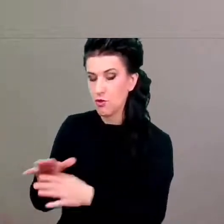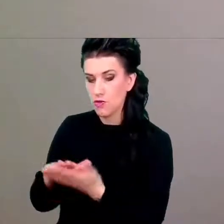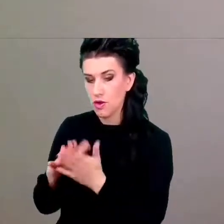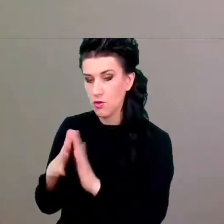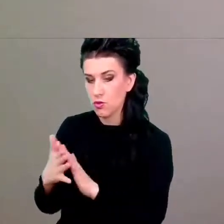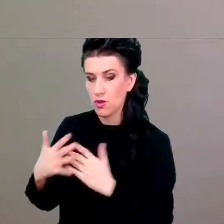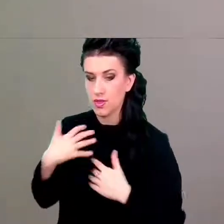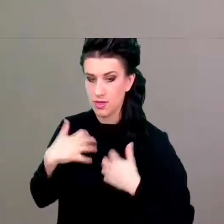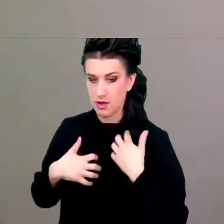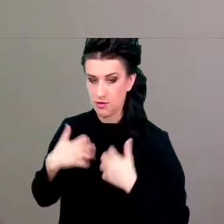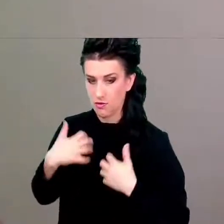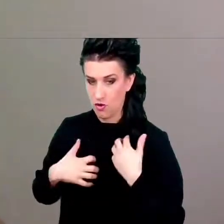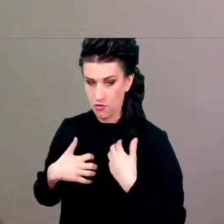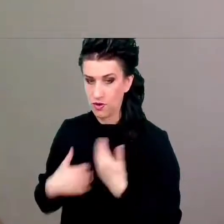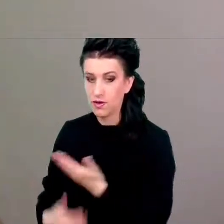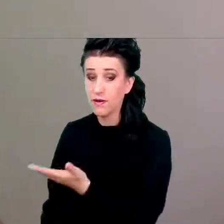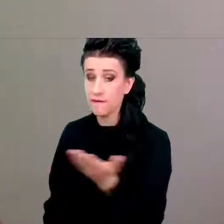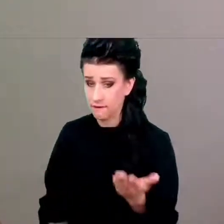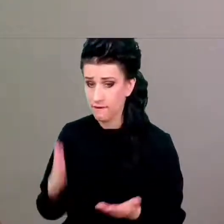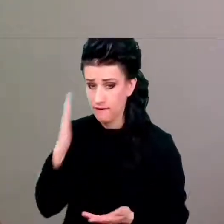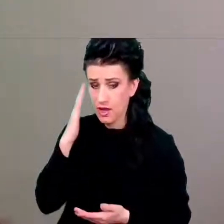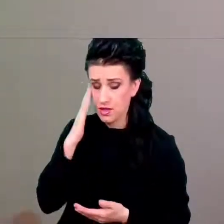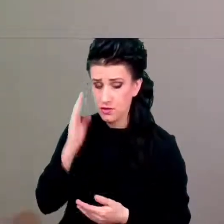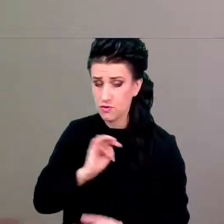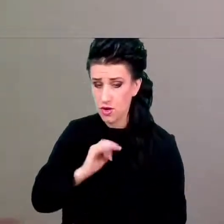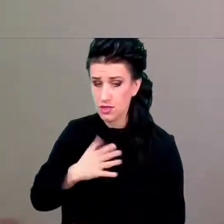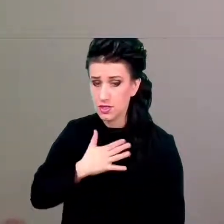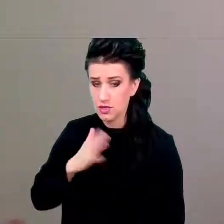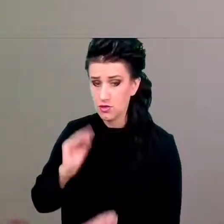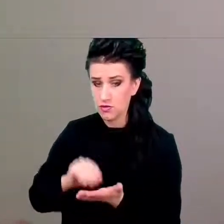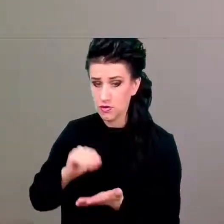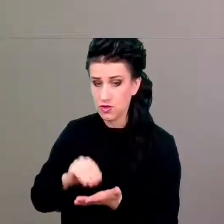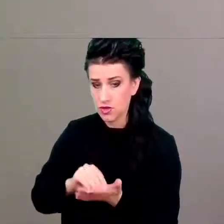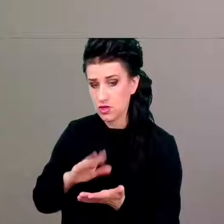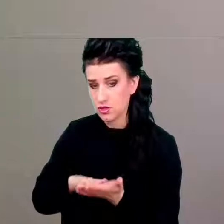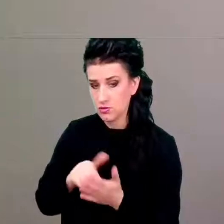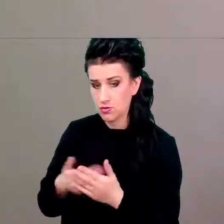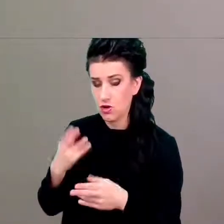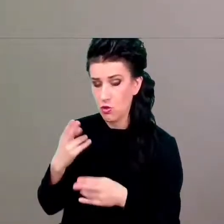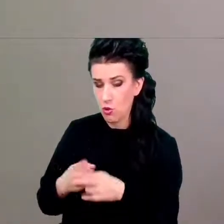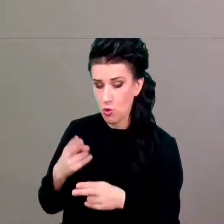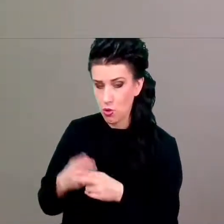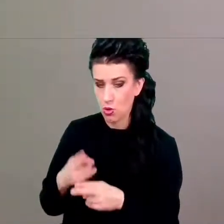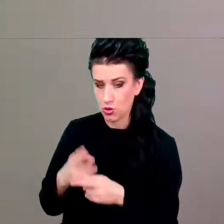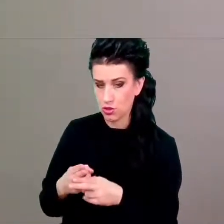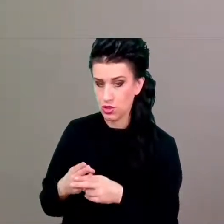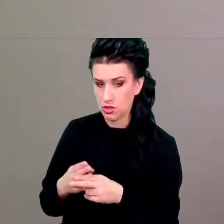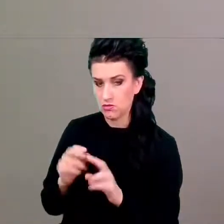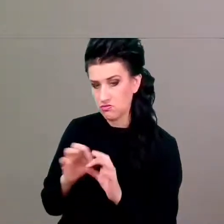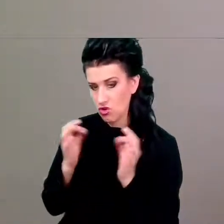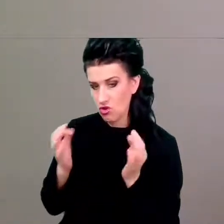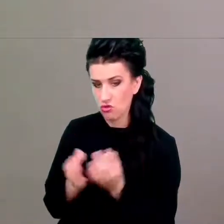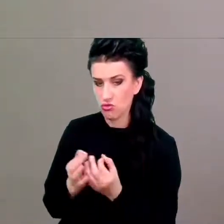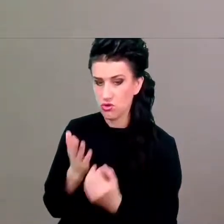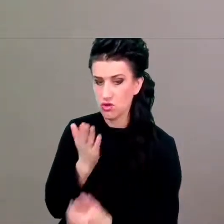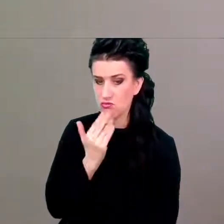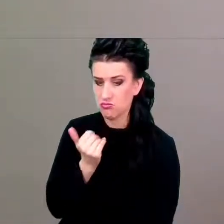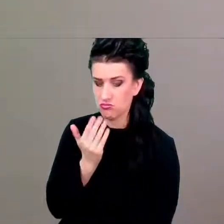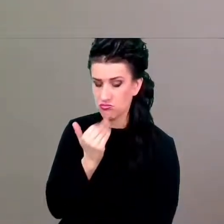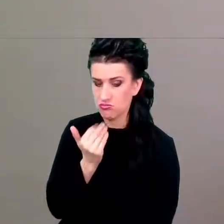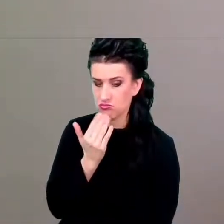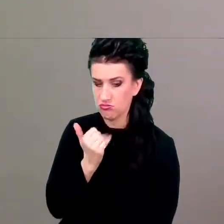Tak jak Państwo pewnie wiedzą, z własnego doświadczenia, kiedy jest się chorym, to ogólnie nic się nie chce. I to